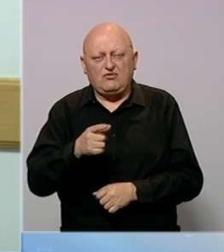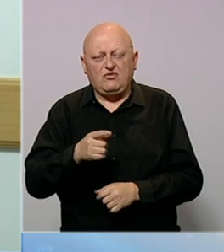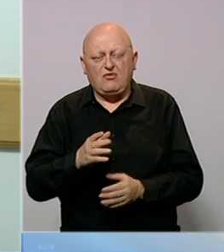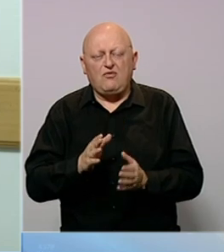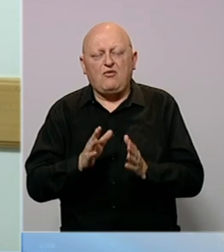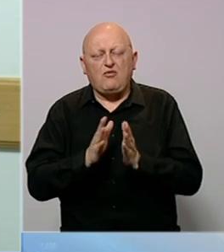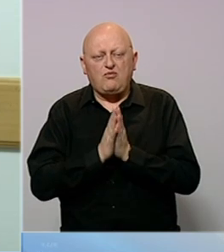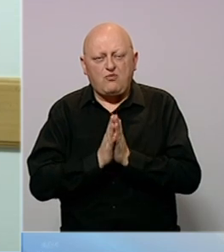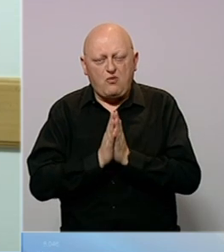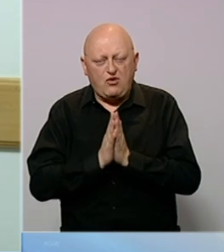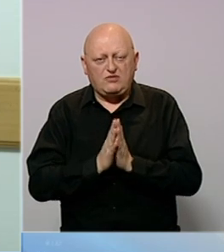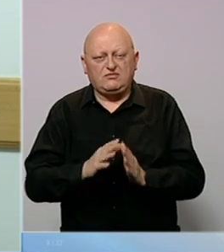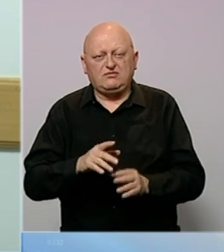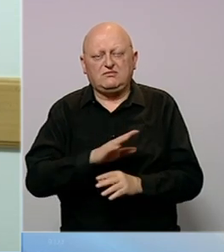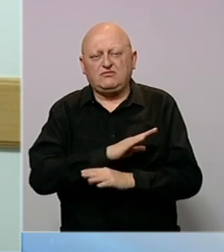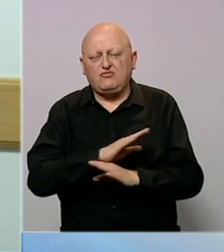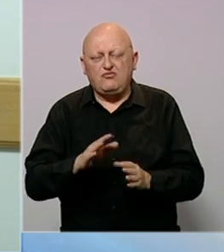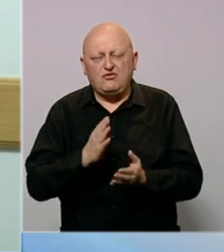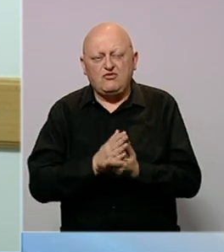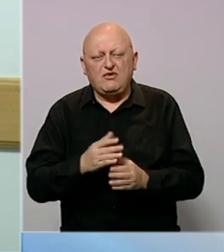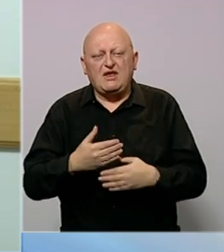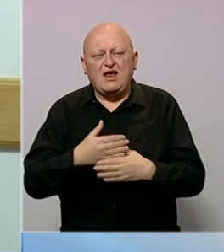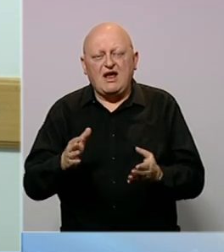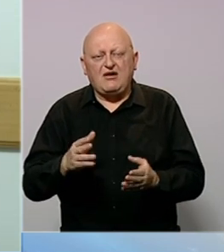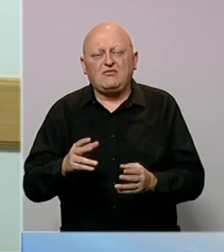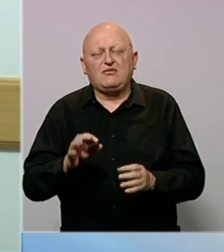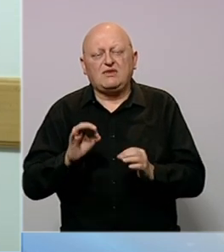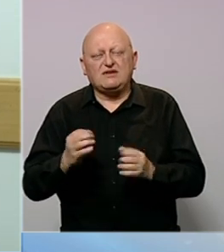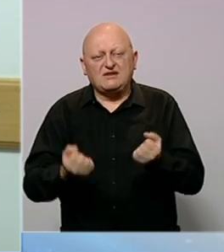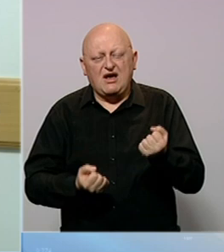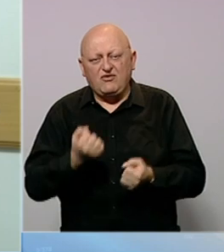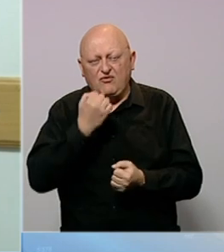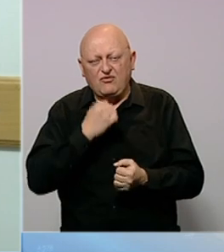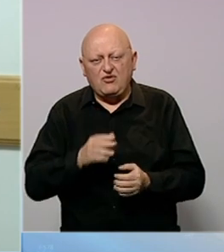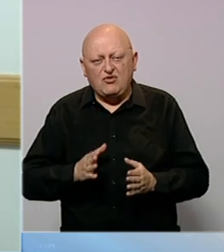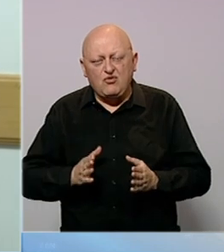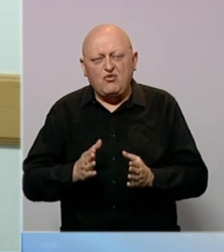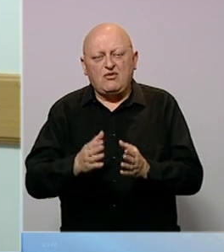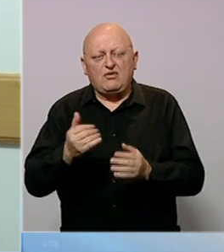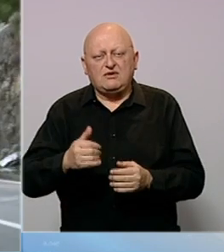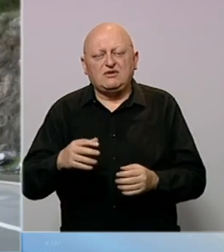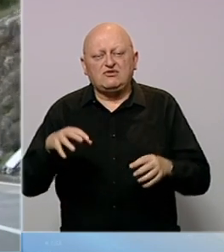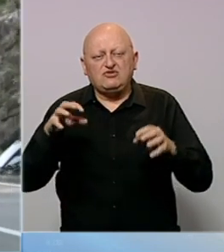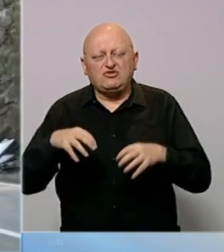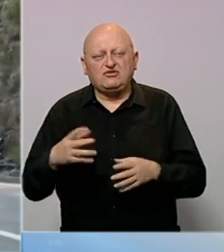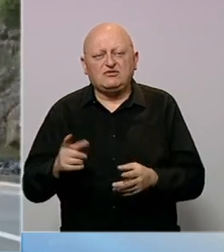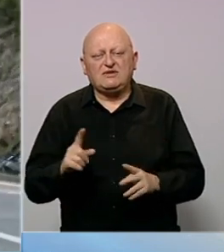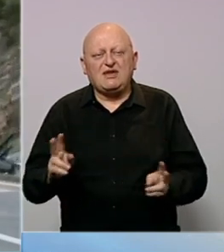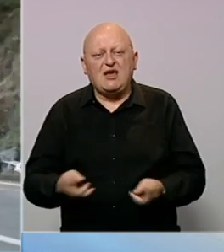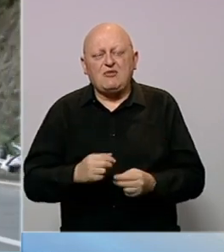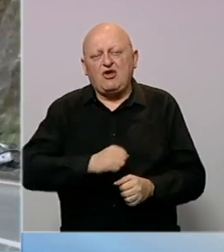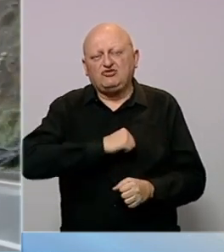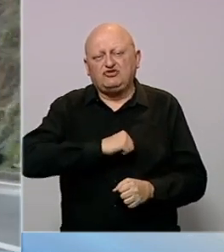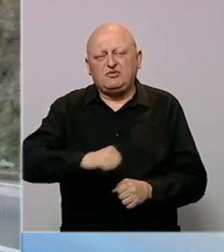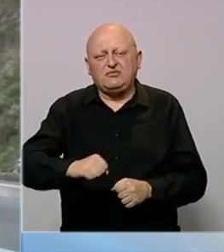putem apeliramo i vas da kad smo u javnosti da se prelagodi vožnja uvjetima na kolim pa sad su ove jesenje, kiše. Neprilagođena